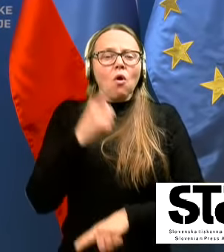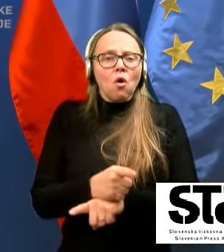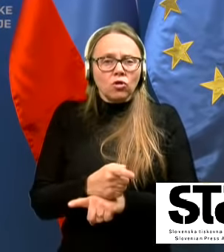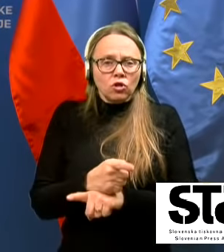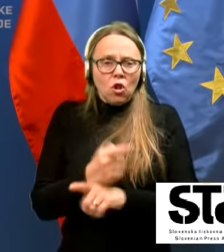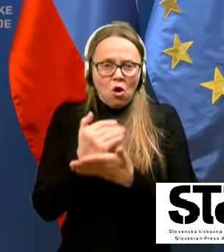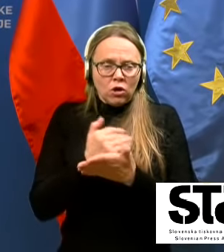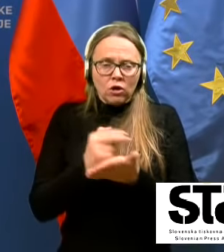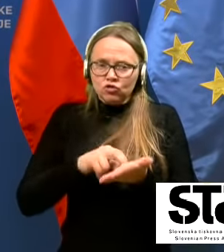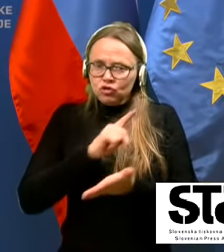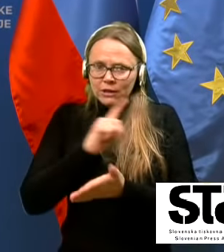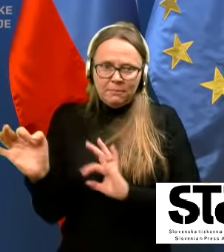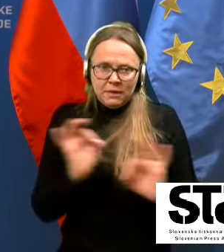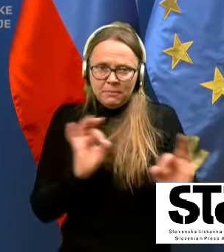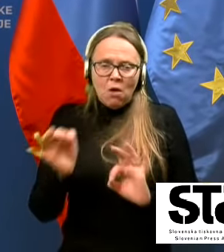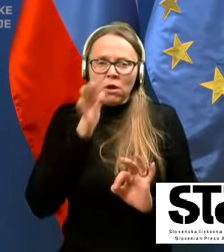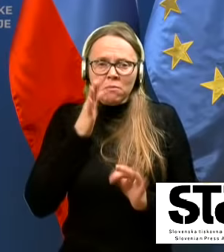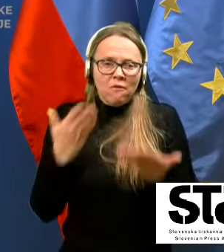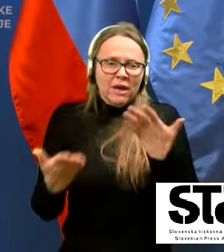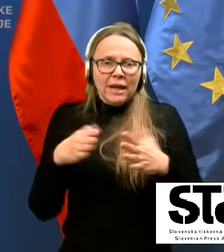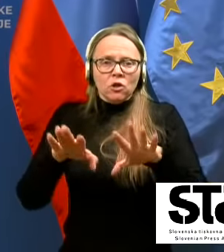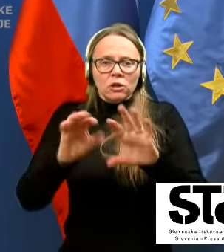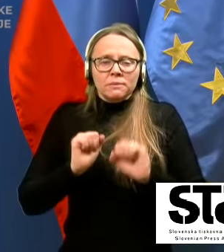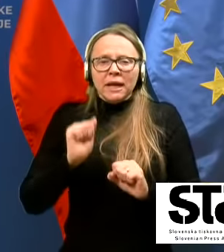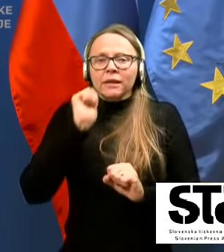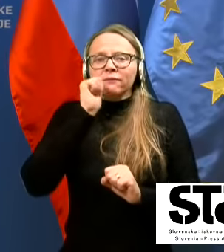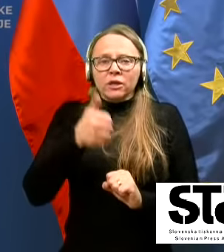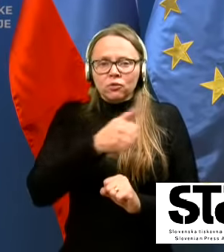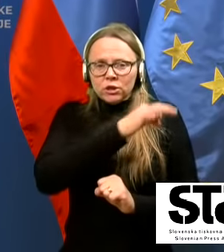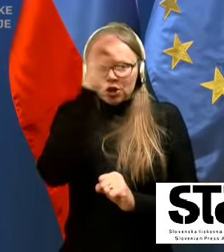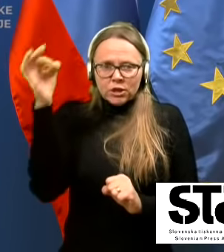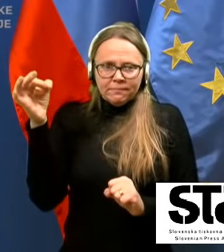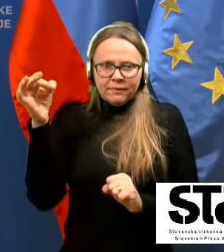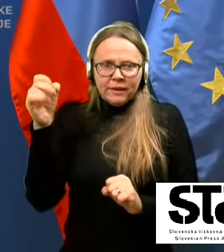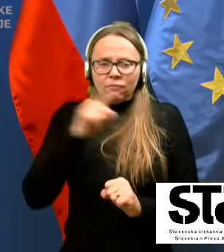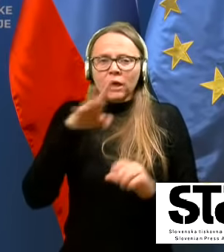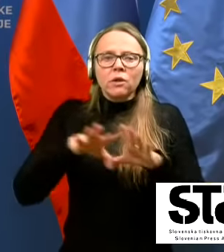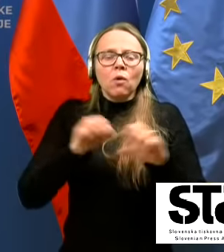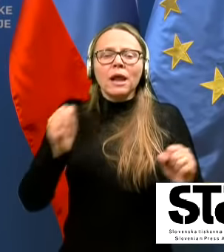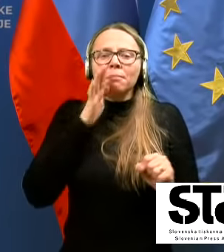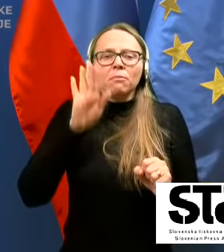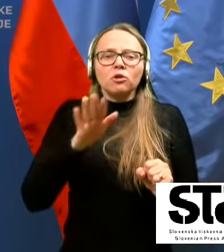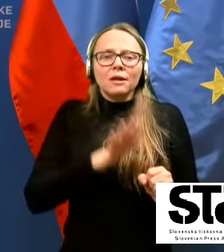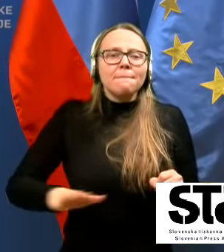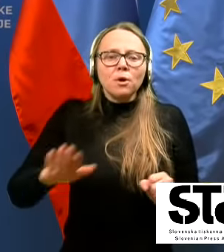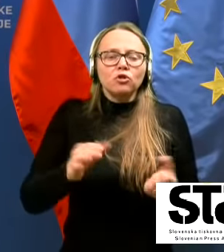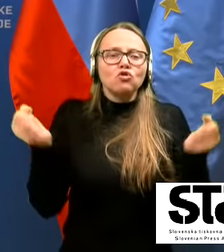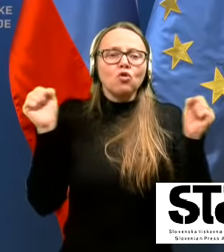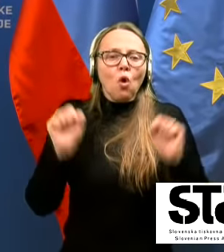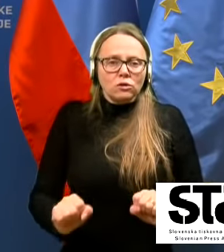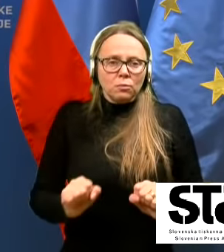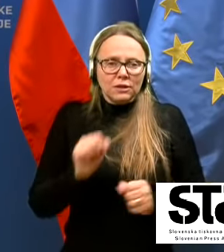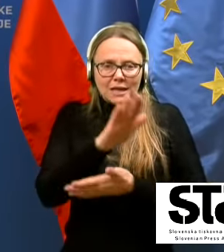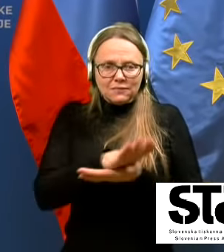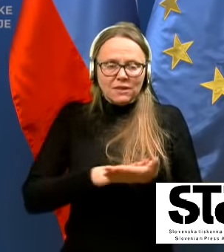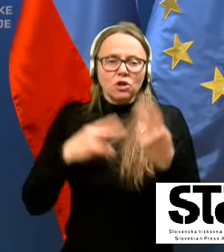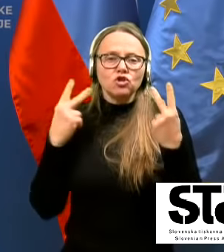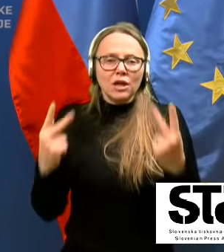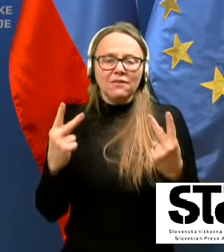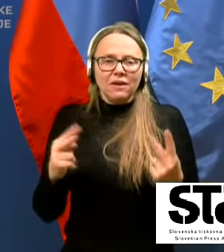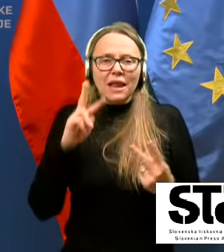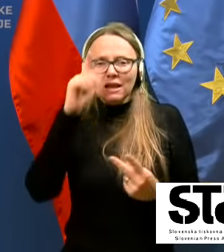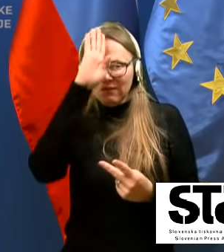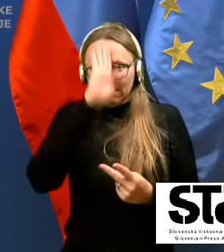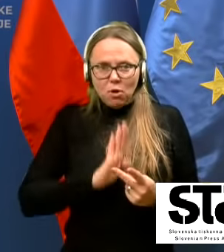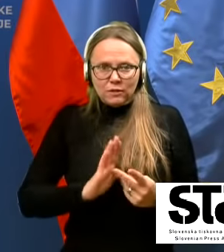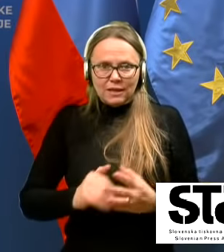pripravljen, bo verjetno sprejet v jutrišnjem dnevu in ukrepi bodo na področju gospodarstva začeli veljati v